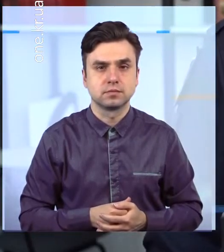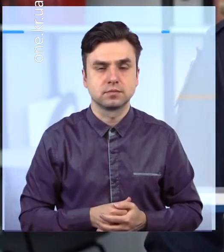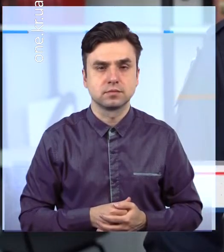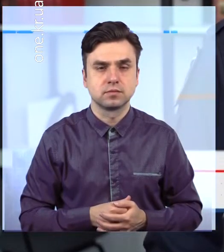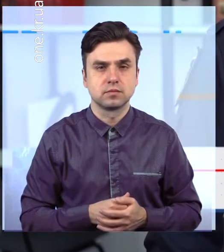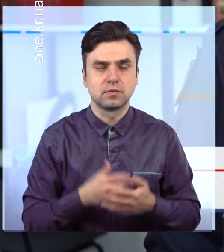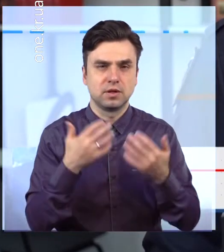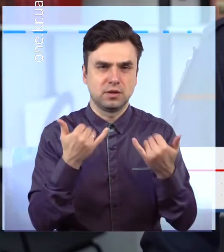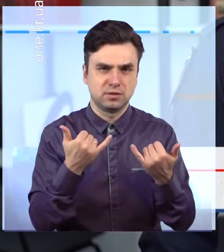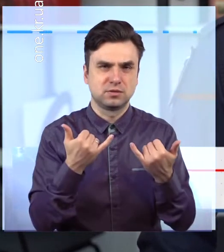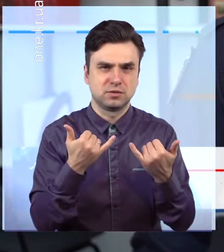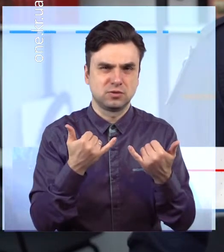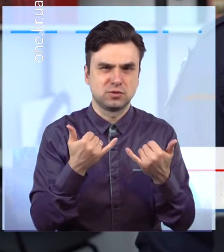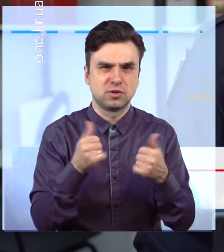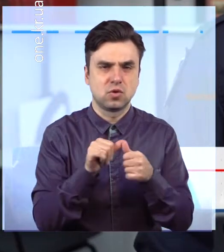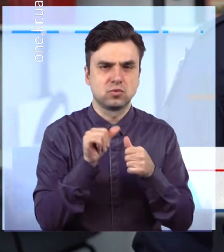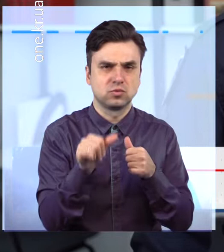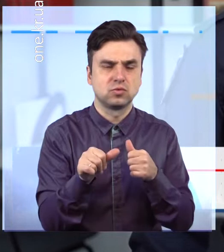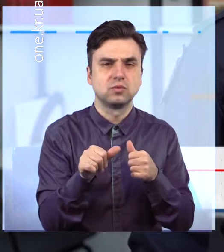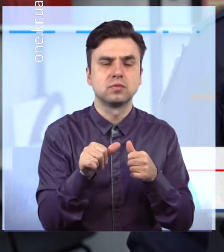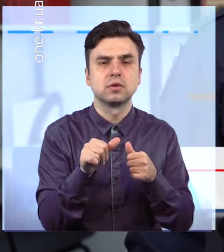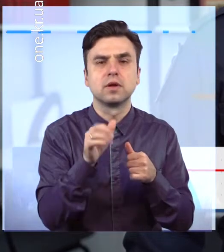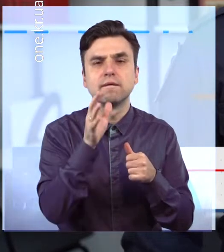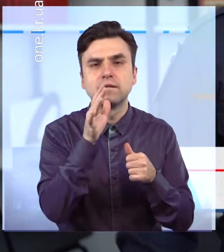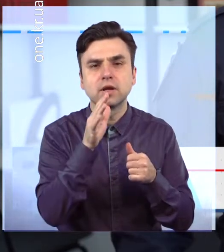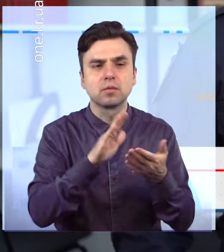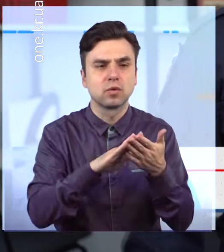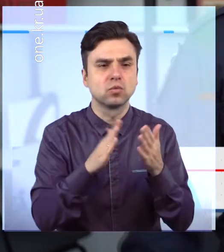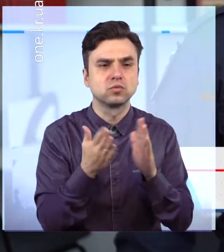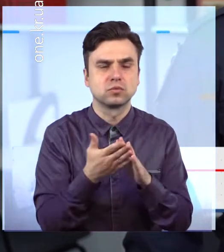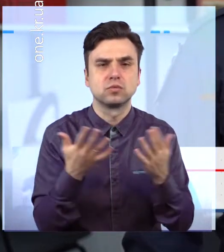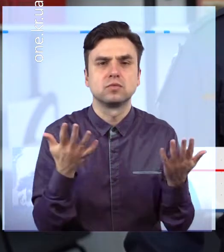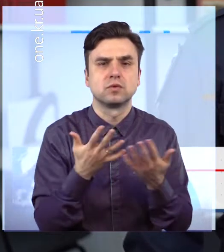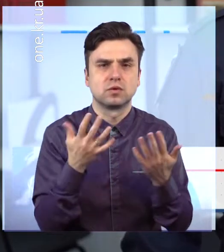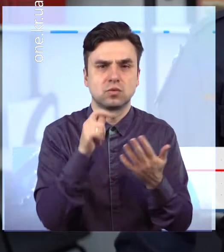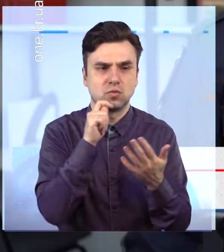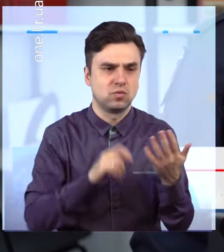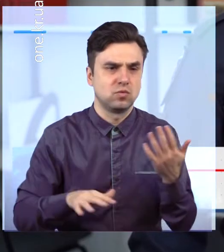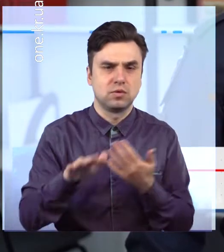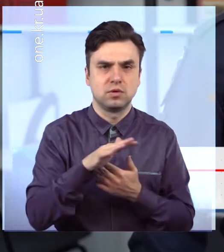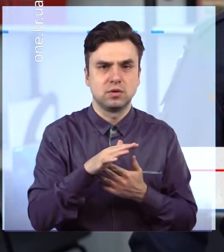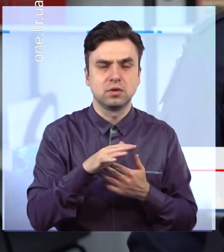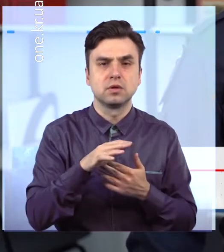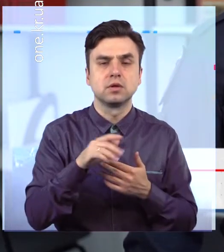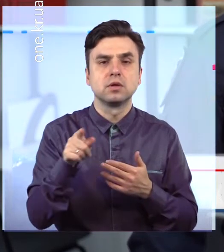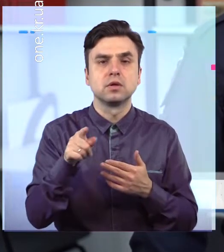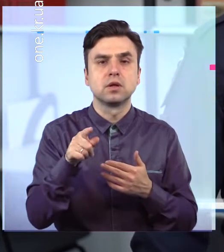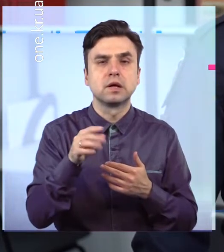Особливо зараз такий період в країні поширюється кіберзлочинність,